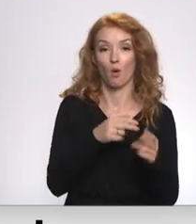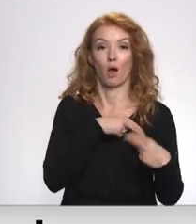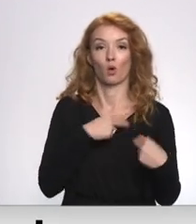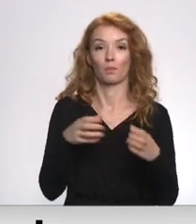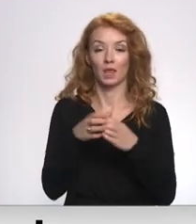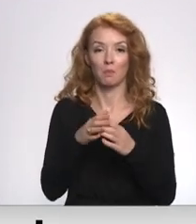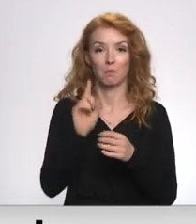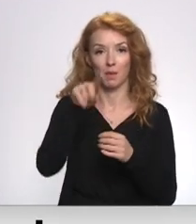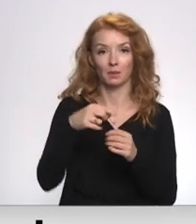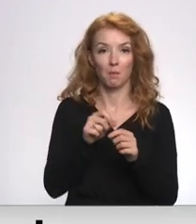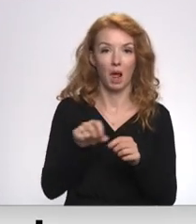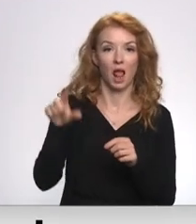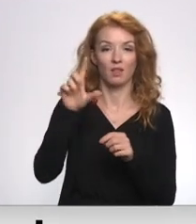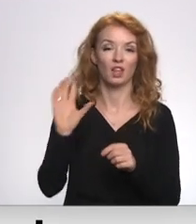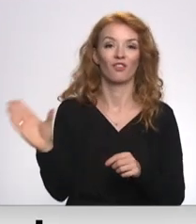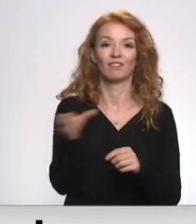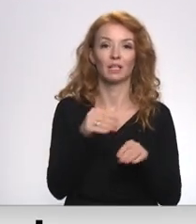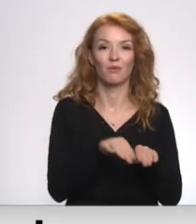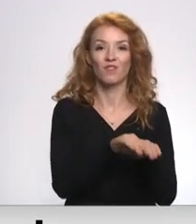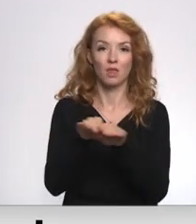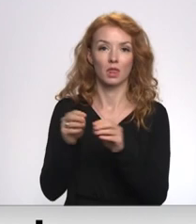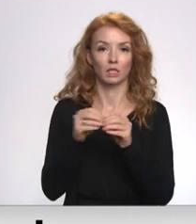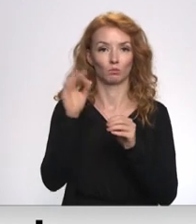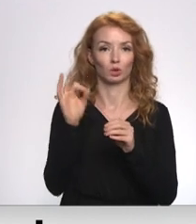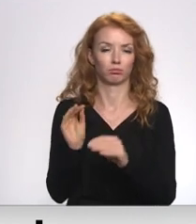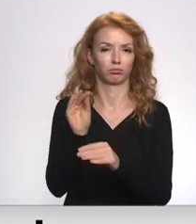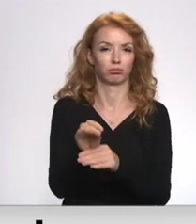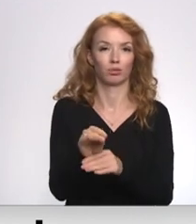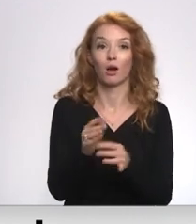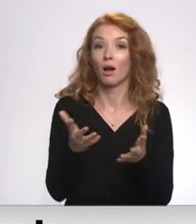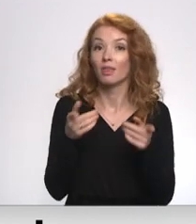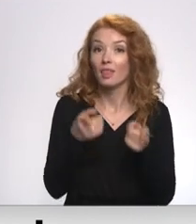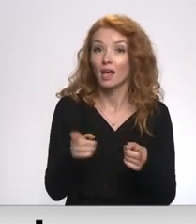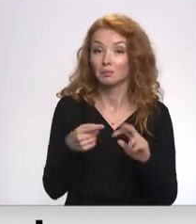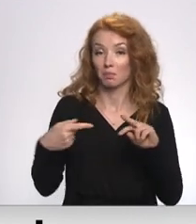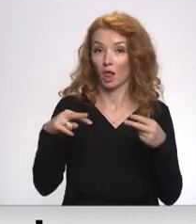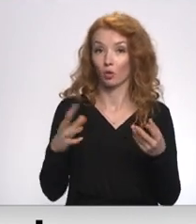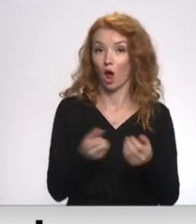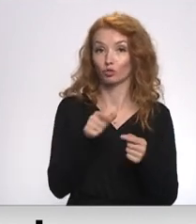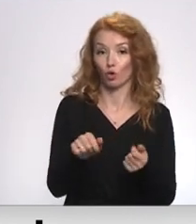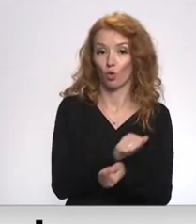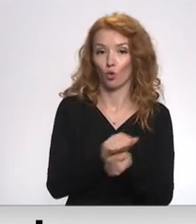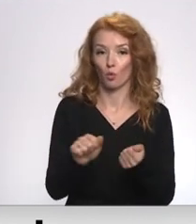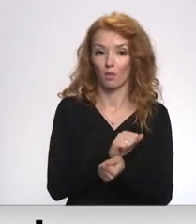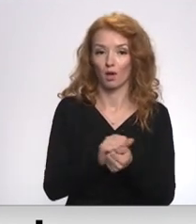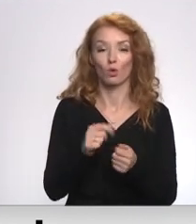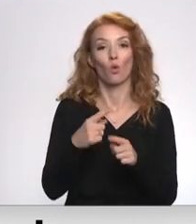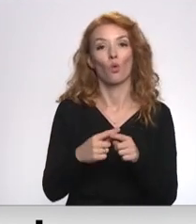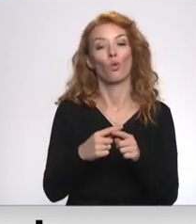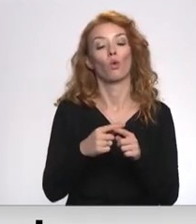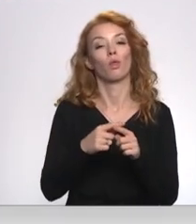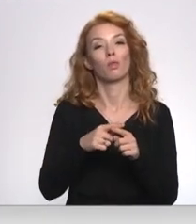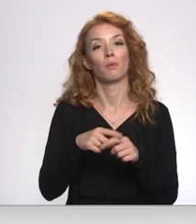palielināt visiem algas mehāniski vienādi par 10% un tas ir pretrunā ar šo modeli. Viņš šlūk nepiekrīt